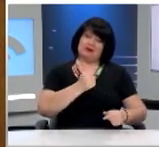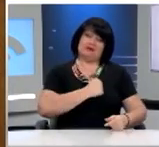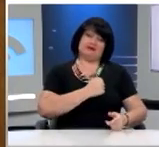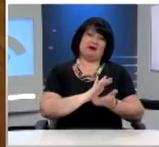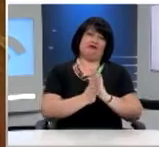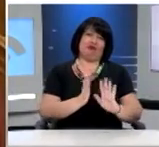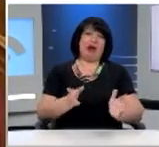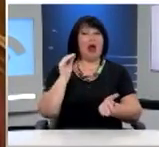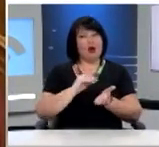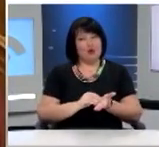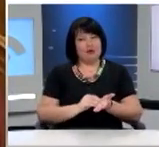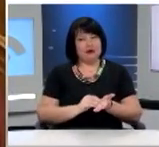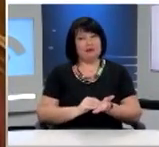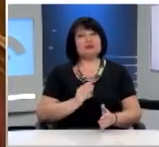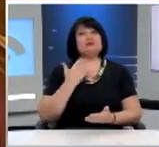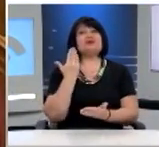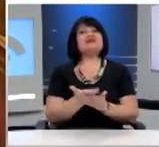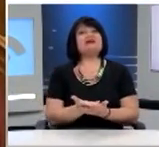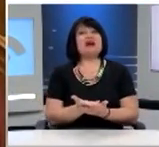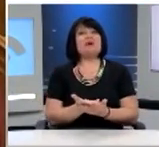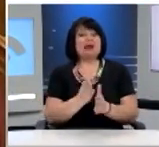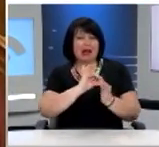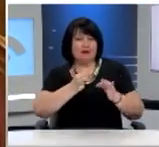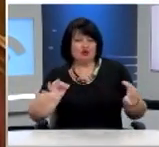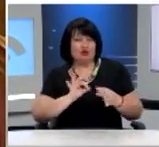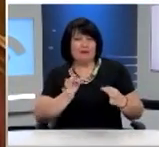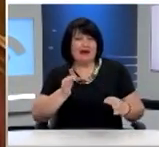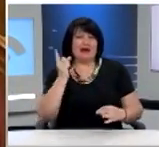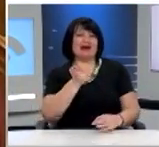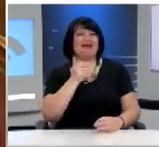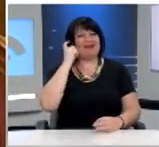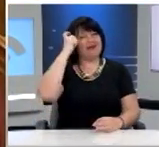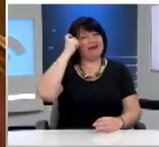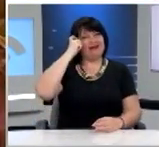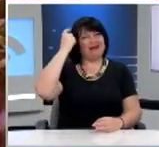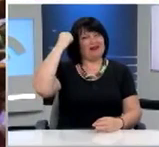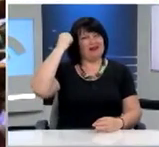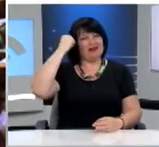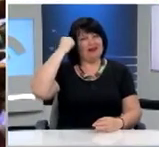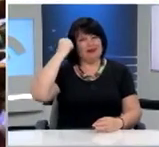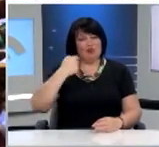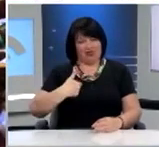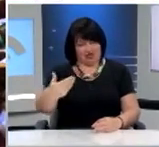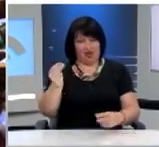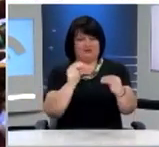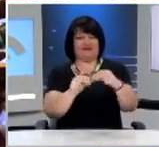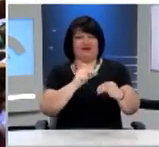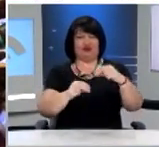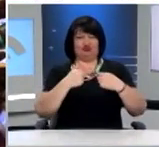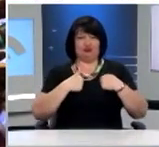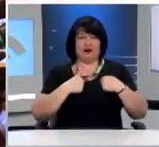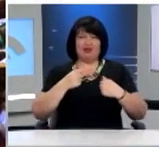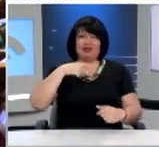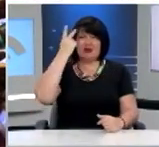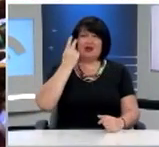Επίσης, πώς μπορούμε να ζητάμε αναλυτική και κριτική σκέψη από νέους ψηφοφόρους εάν το δικαίωμα αυτό